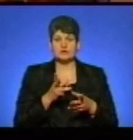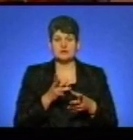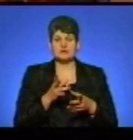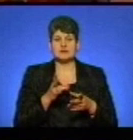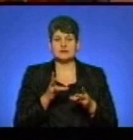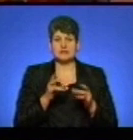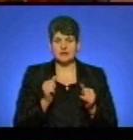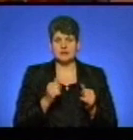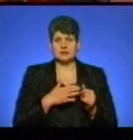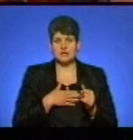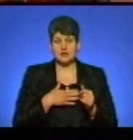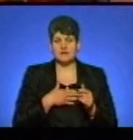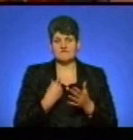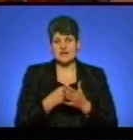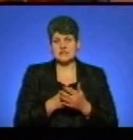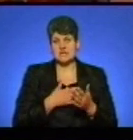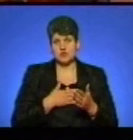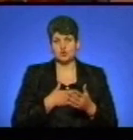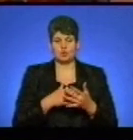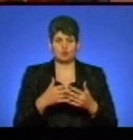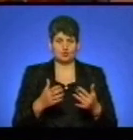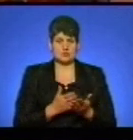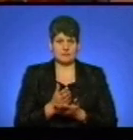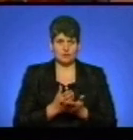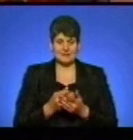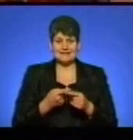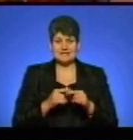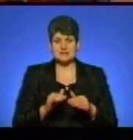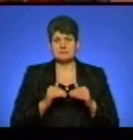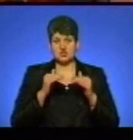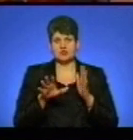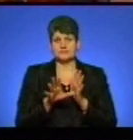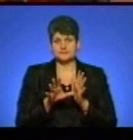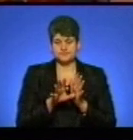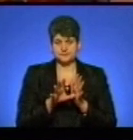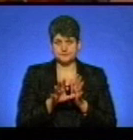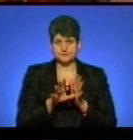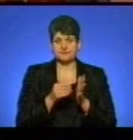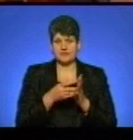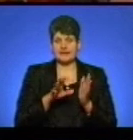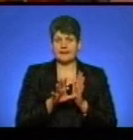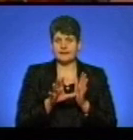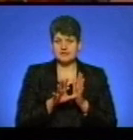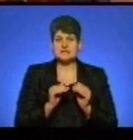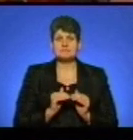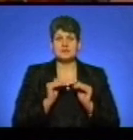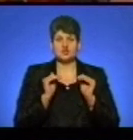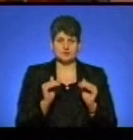нашої продукції, наших послуг. Це, зокрема, ріст тарифу на електроенергію, ріст